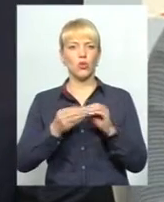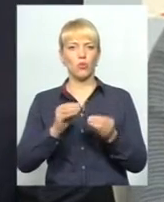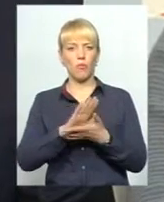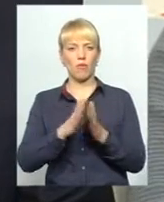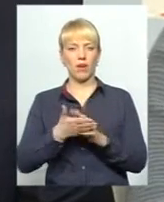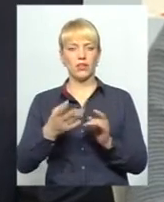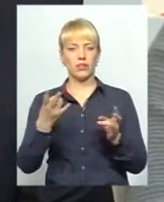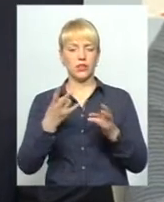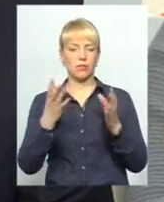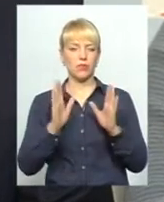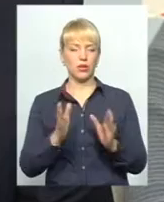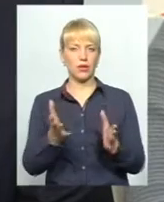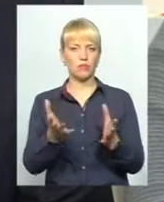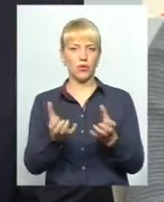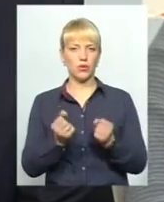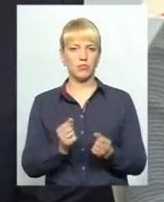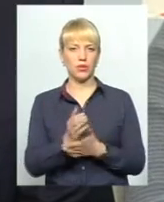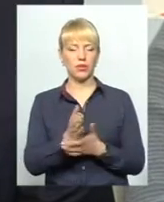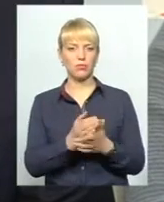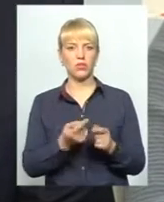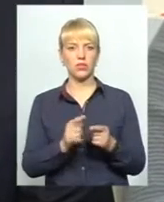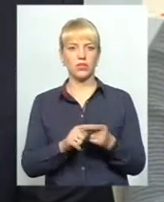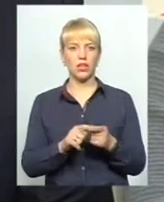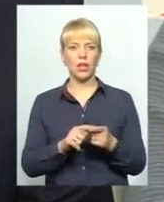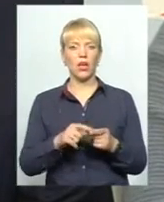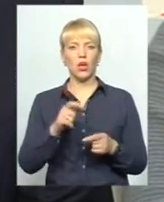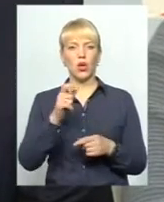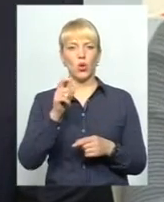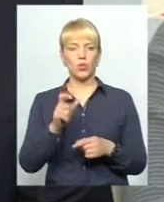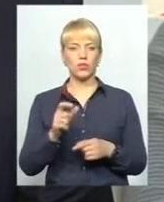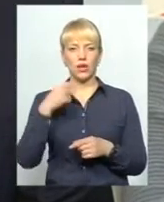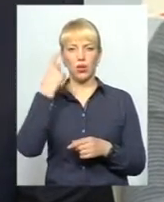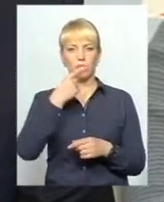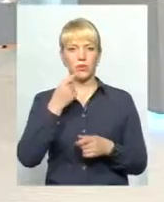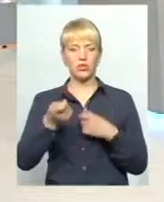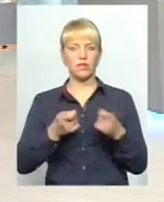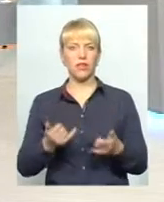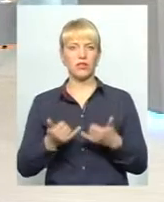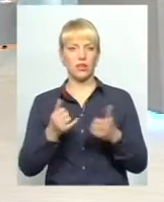і отримати послугу. По суті, це таке людське обличчя влади для громадянина.